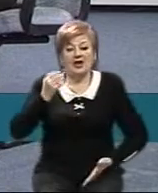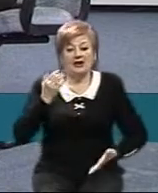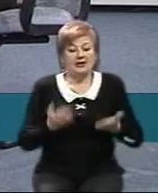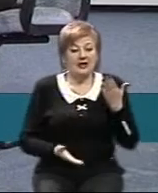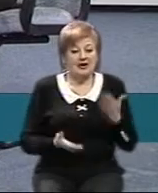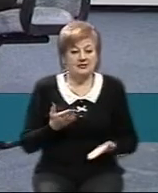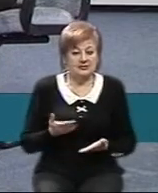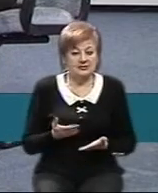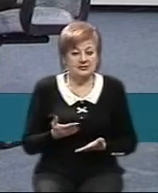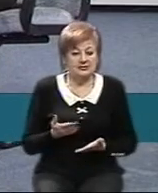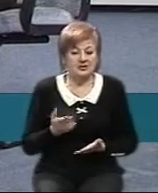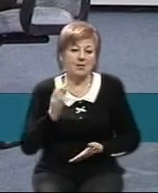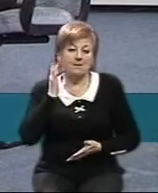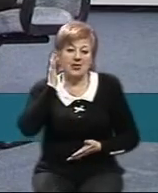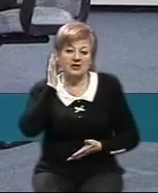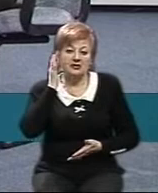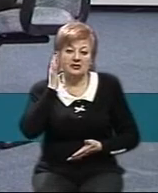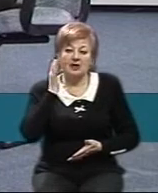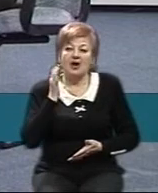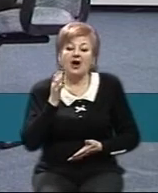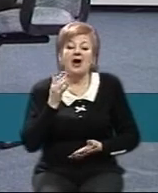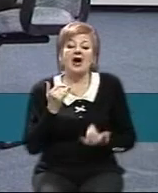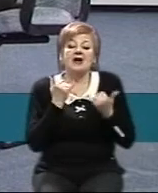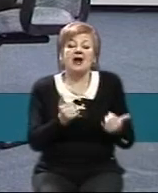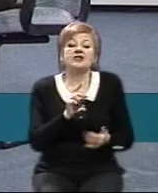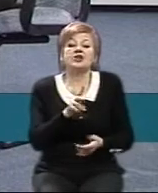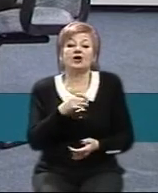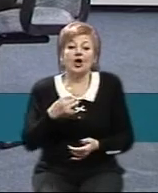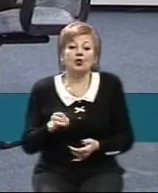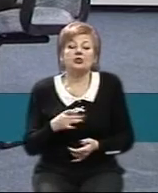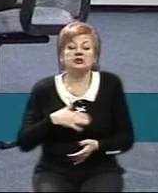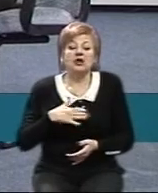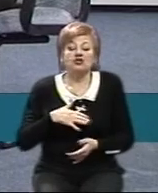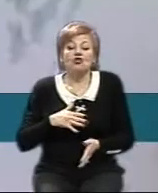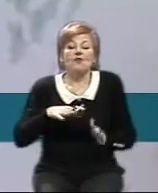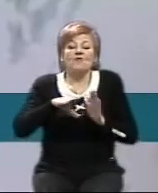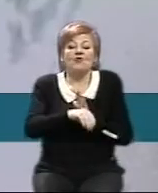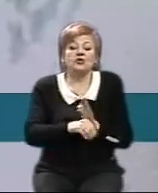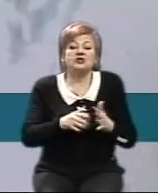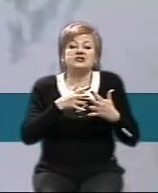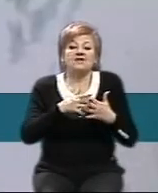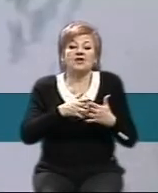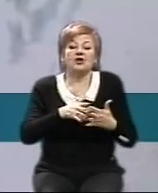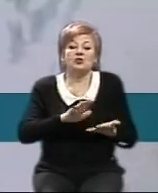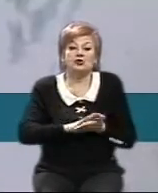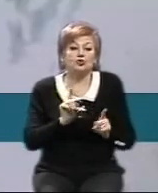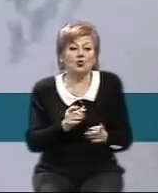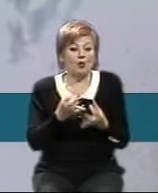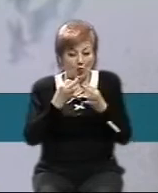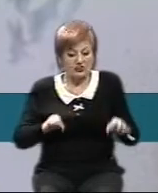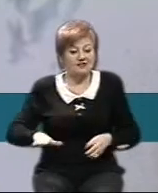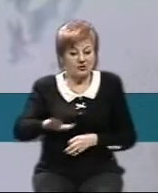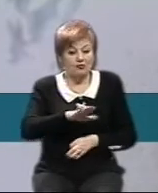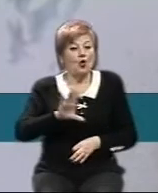Якщо мета, заради якої мети вводиться воєнний стан, для того, щоб звільнити територію України